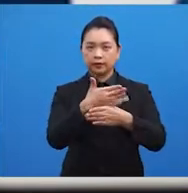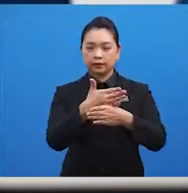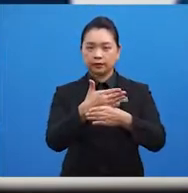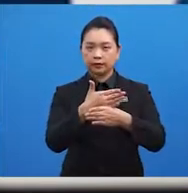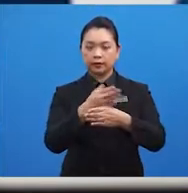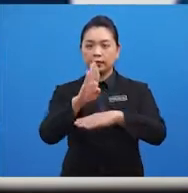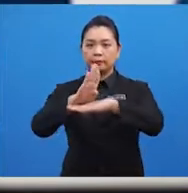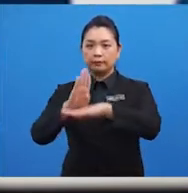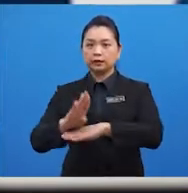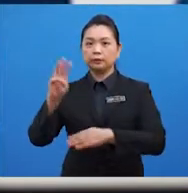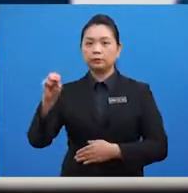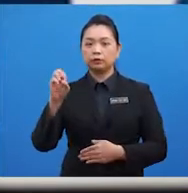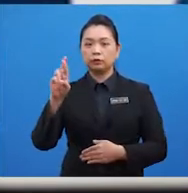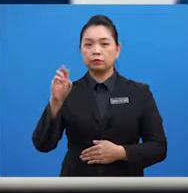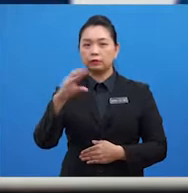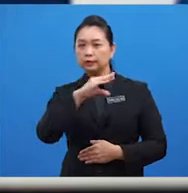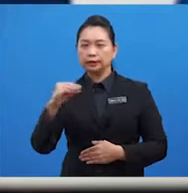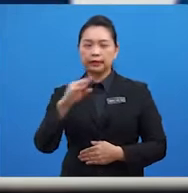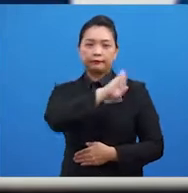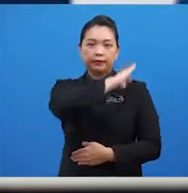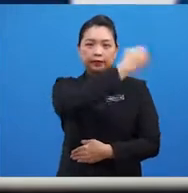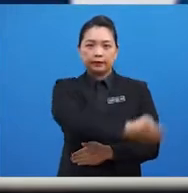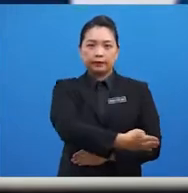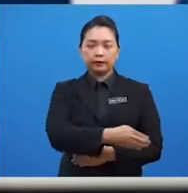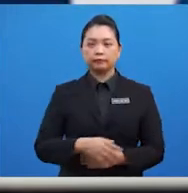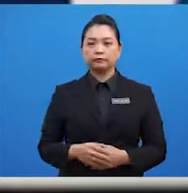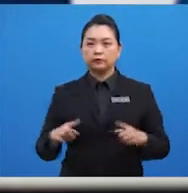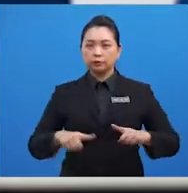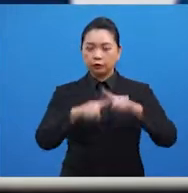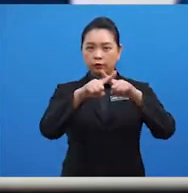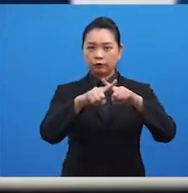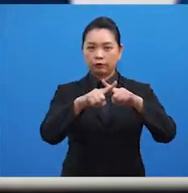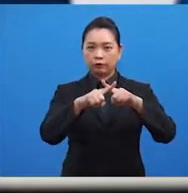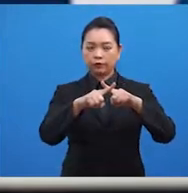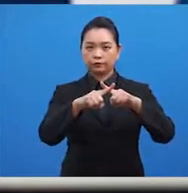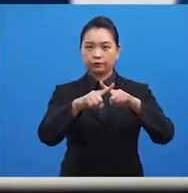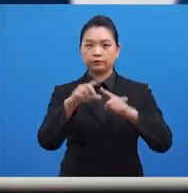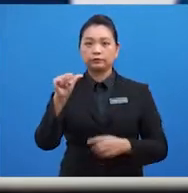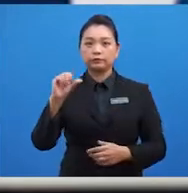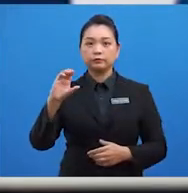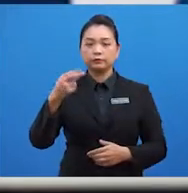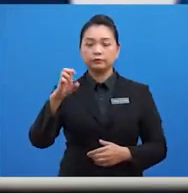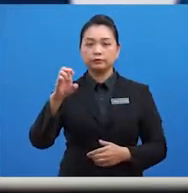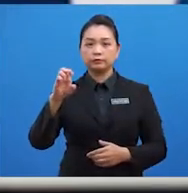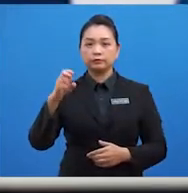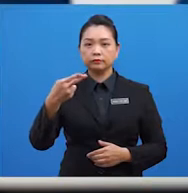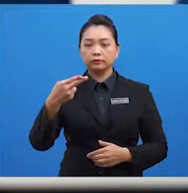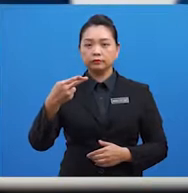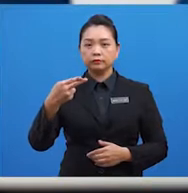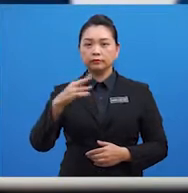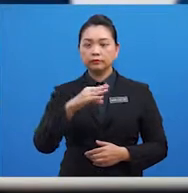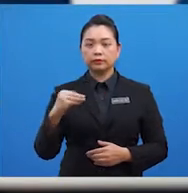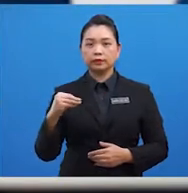bangsa Moro dan kerajaan Filipina, konflik gerakan Aceh Merdeka dengan kerajaan Indonesia,